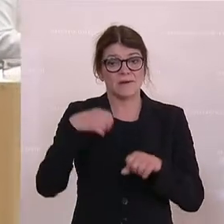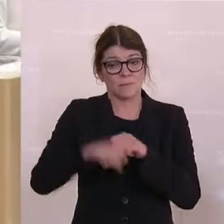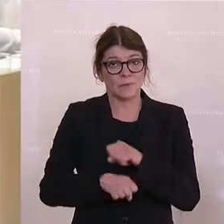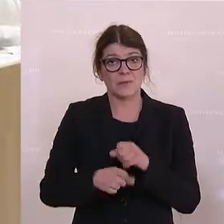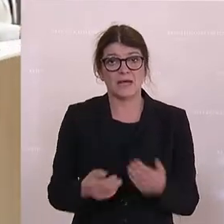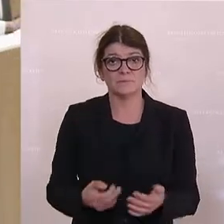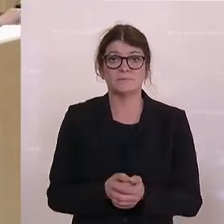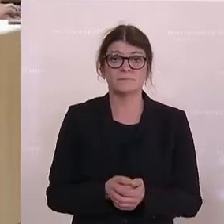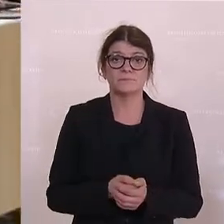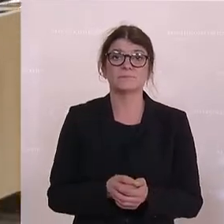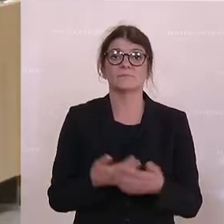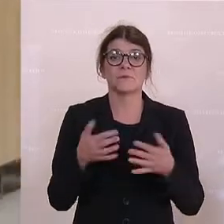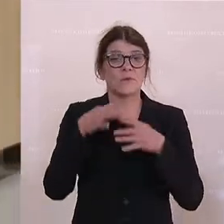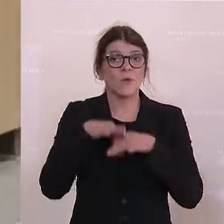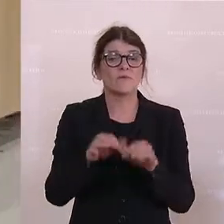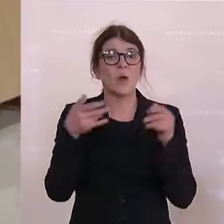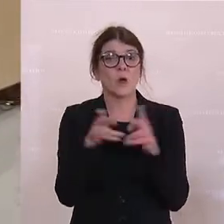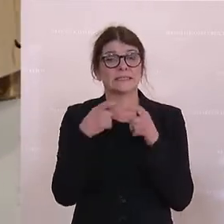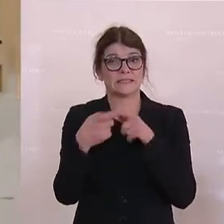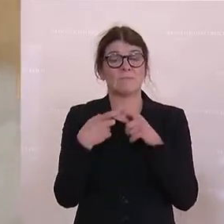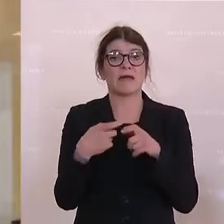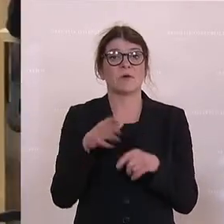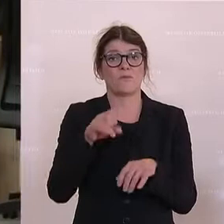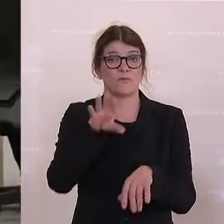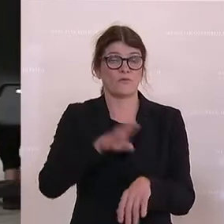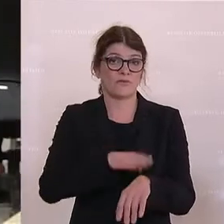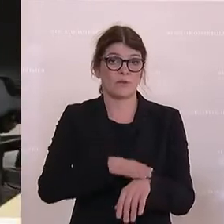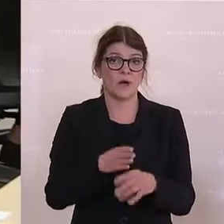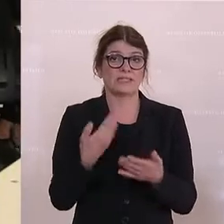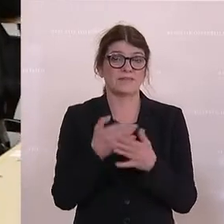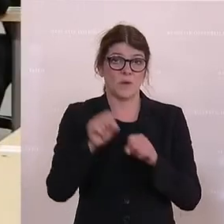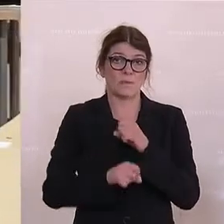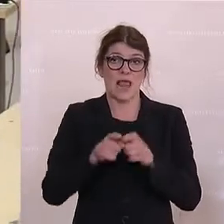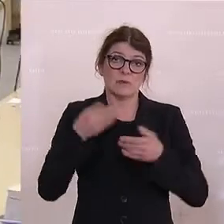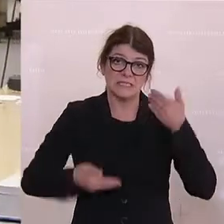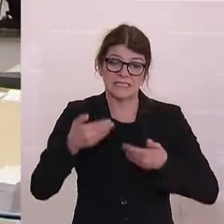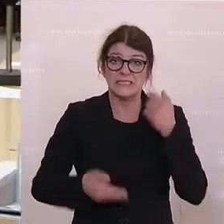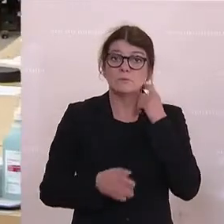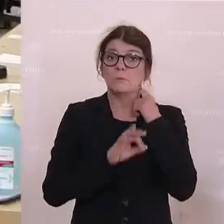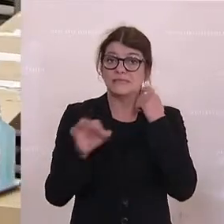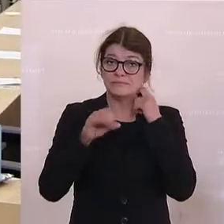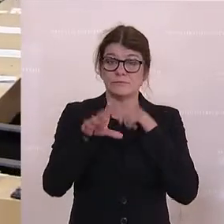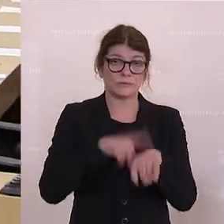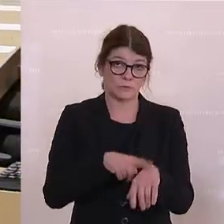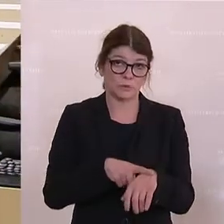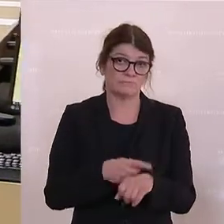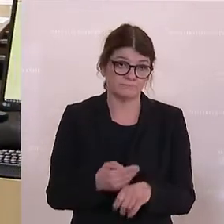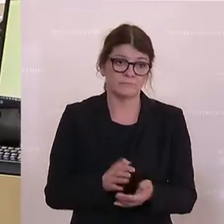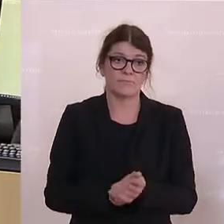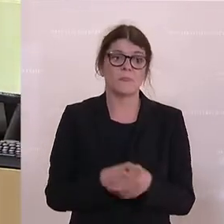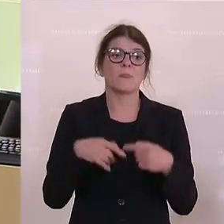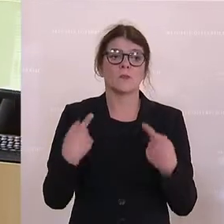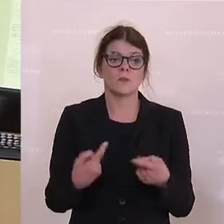unter Türkis-Blau eingeführt wurden. Diese Kräfte, die da gebündelt sind, sollte man besser woanders